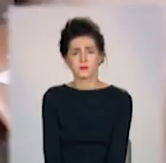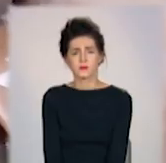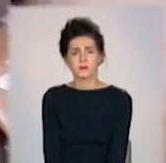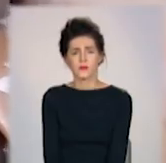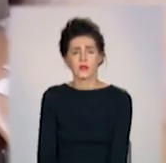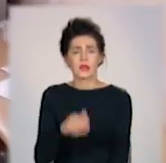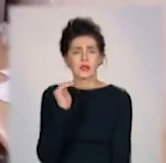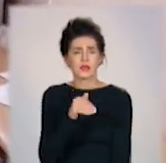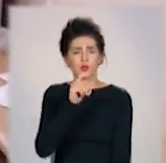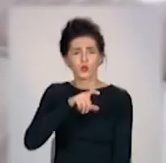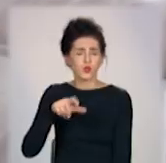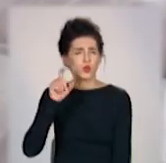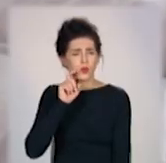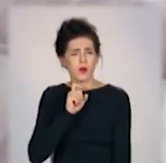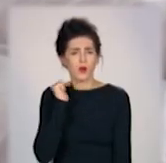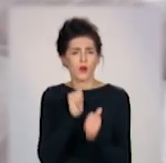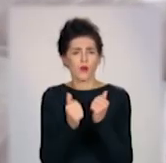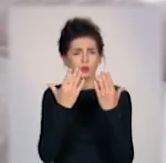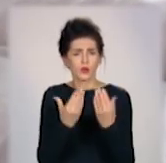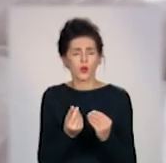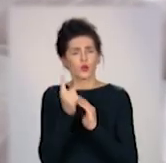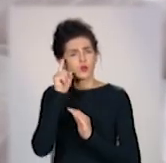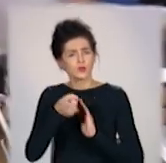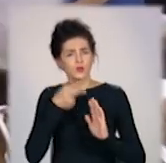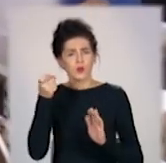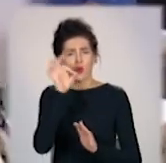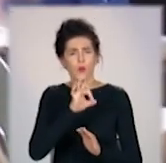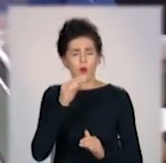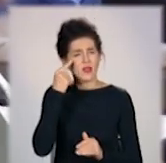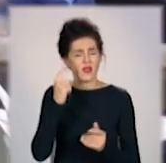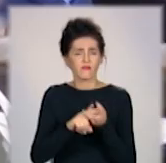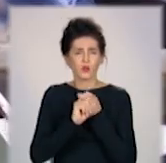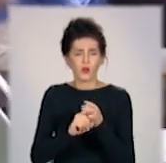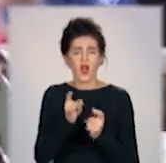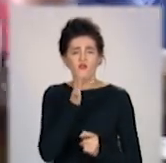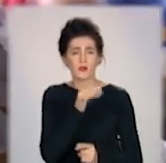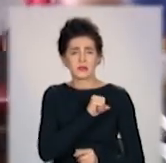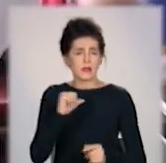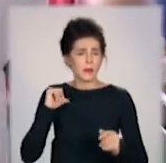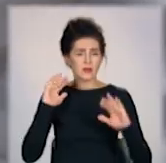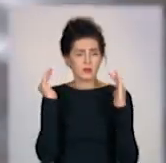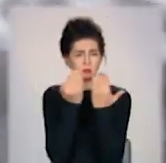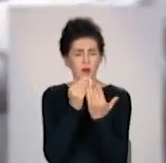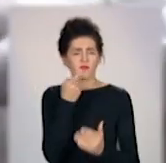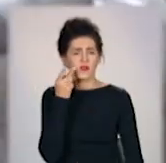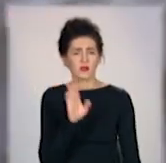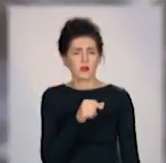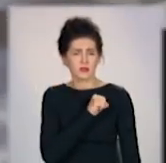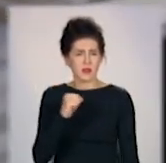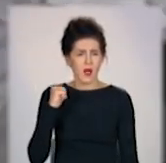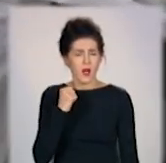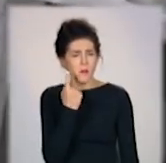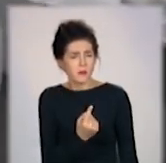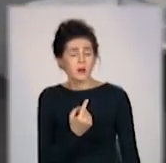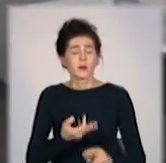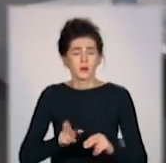Тисячі українців щодня дізнаються, що підхопили коронавірус. А під час самоізоляції відчувають себе сам на сам і з хворобою.